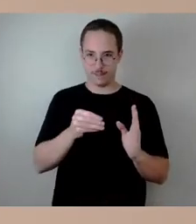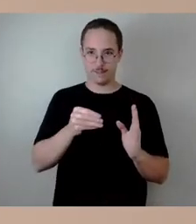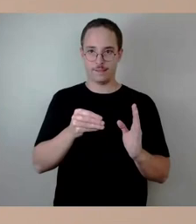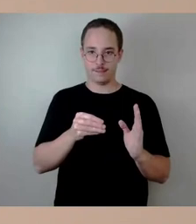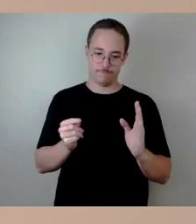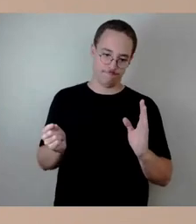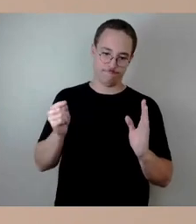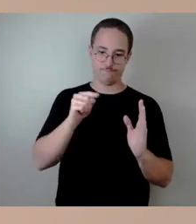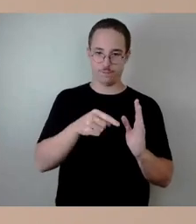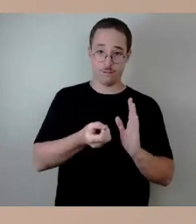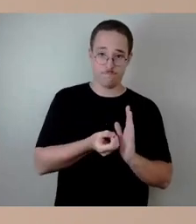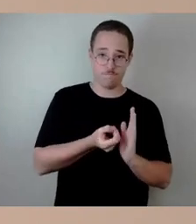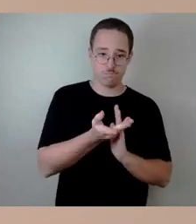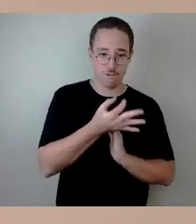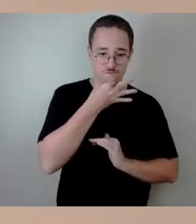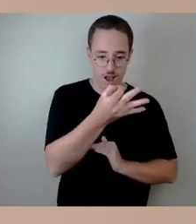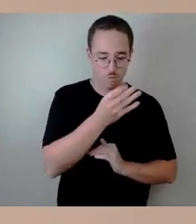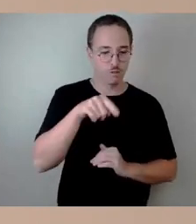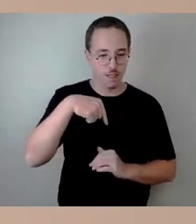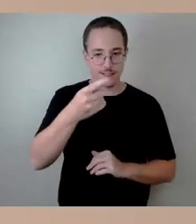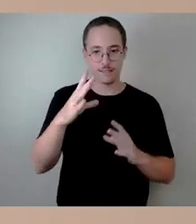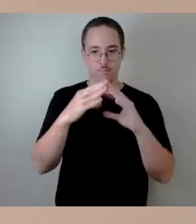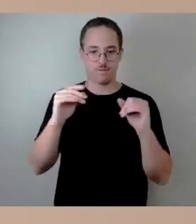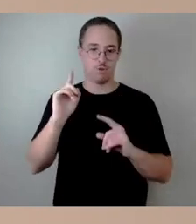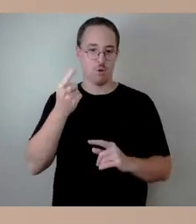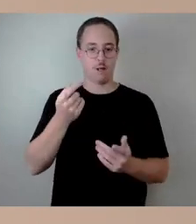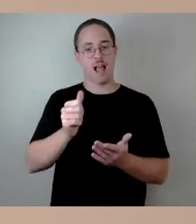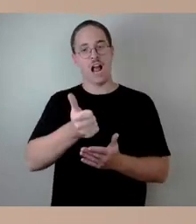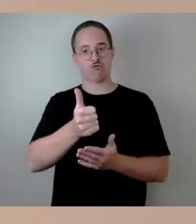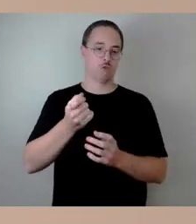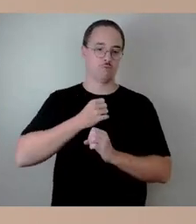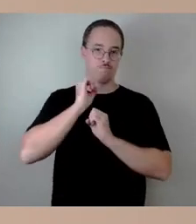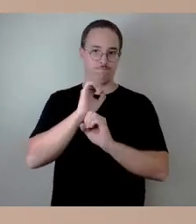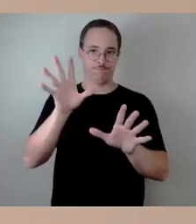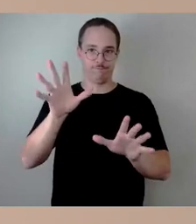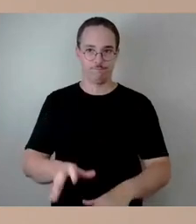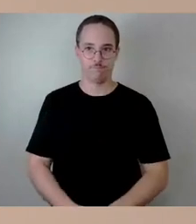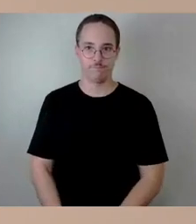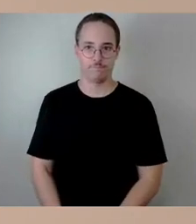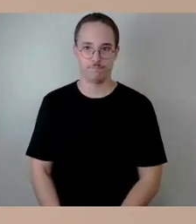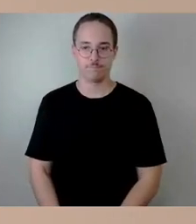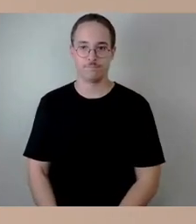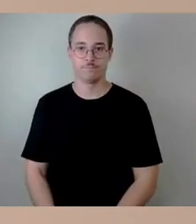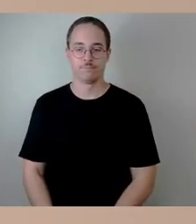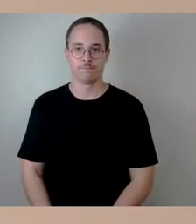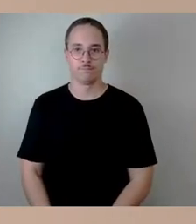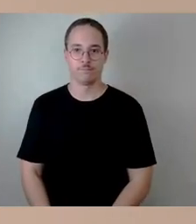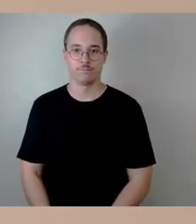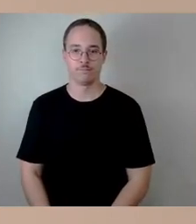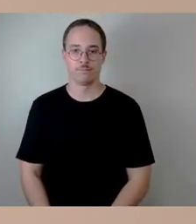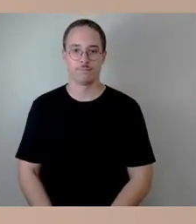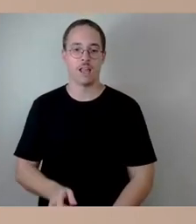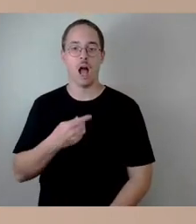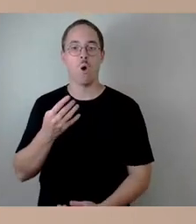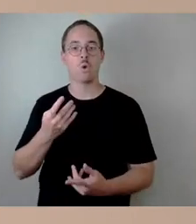im Bauausschuss geben kann. Wir gucken mal, dass wir im Bauausschuss auch die Ingenieurbüros, die dort